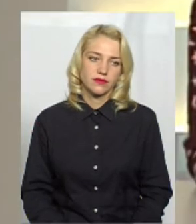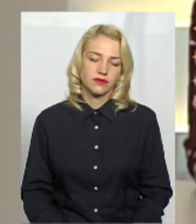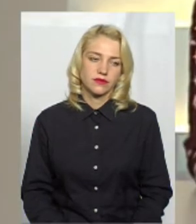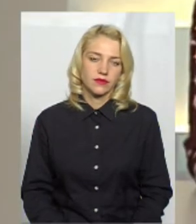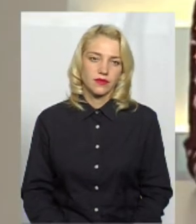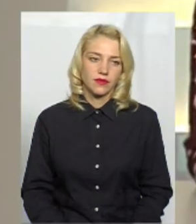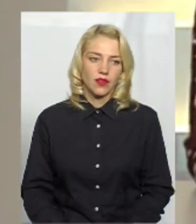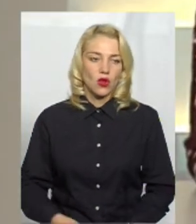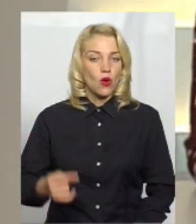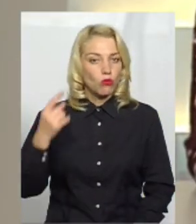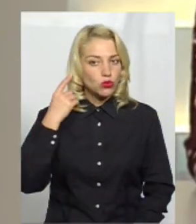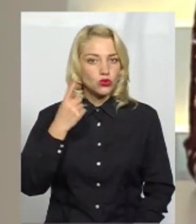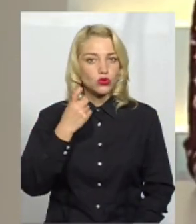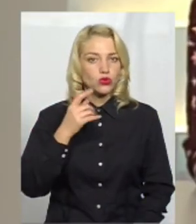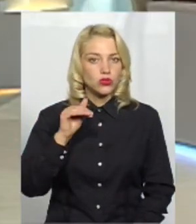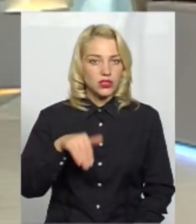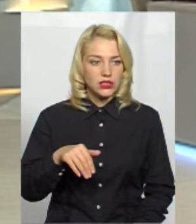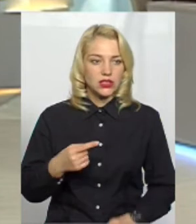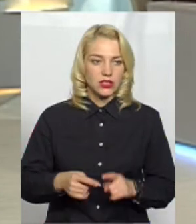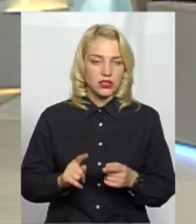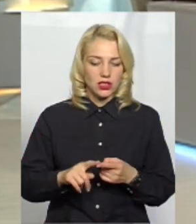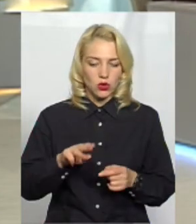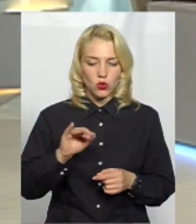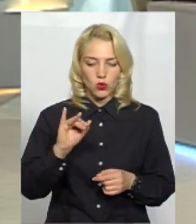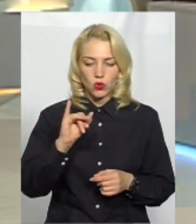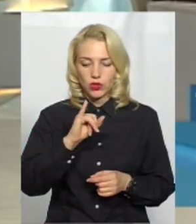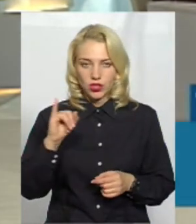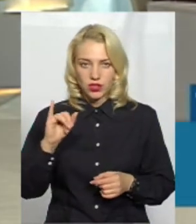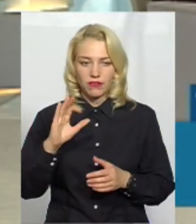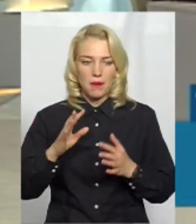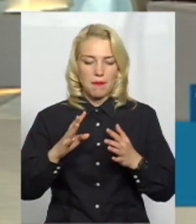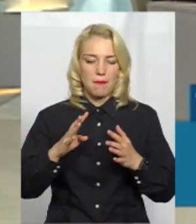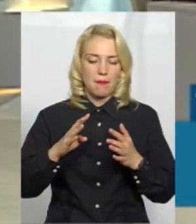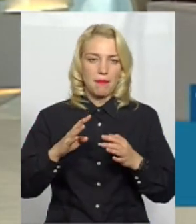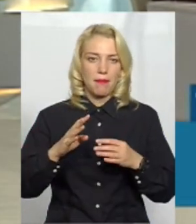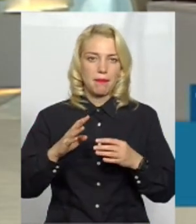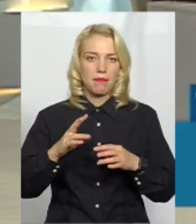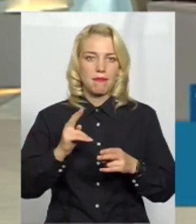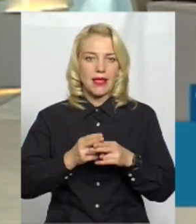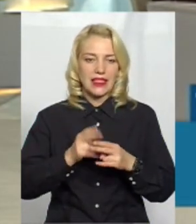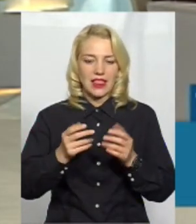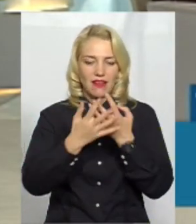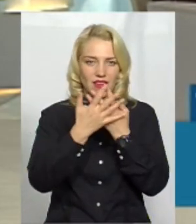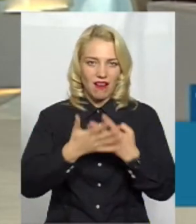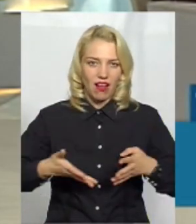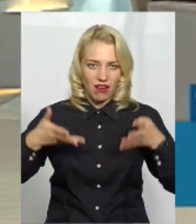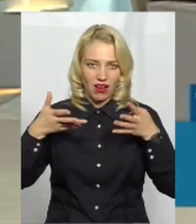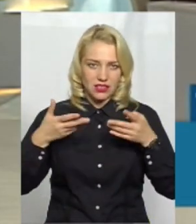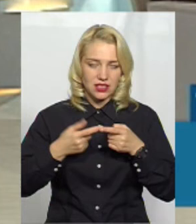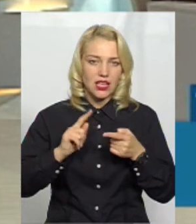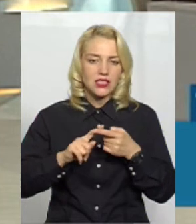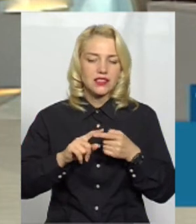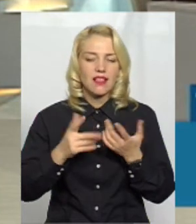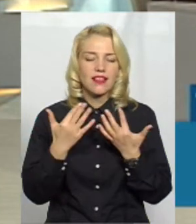Почули 100 тисяч за фактично кілька туй у металевих каркасах. Наскільки доречні таке